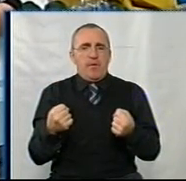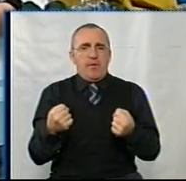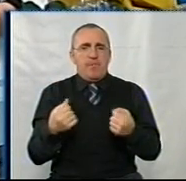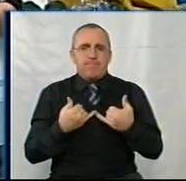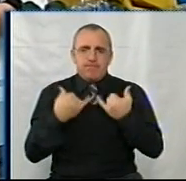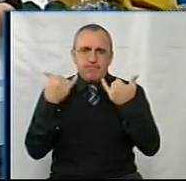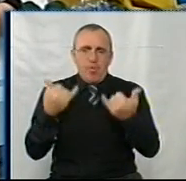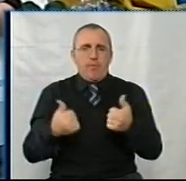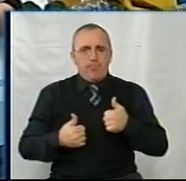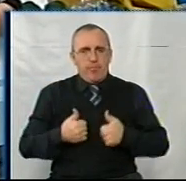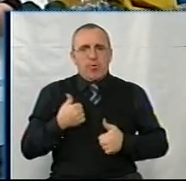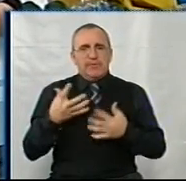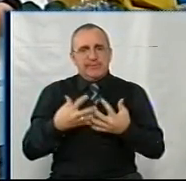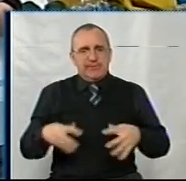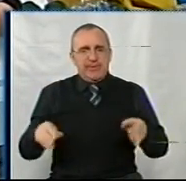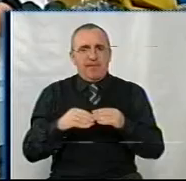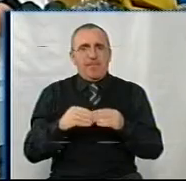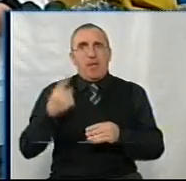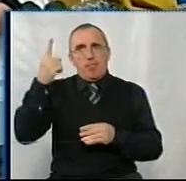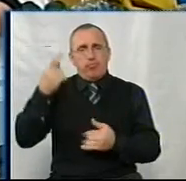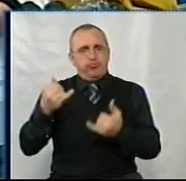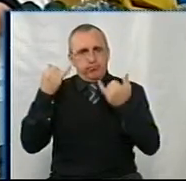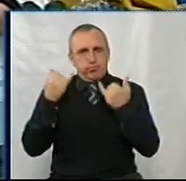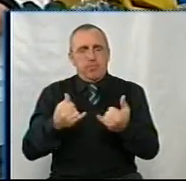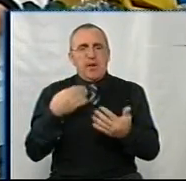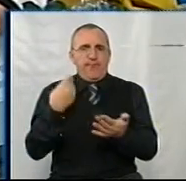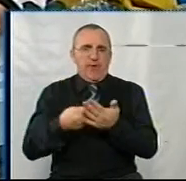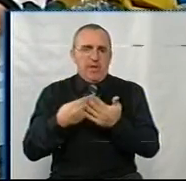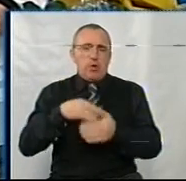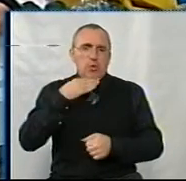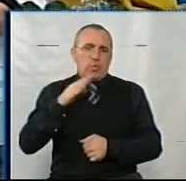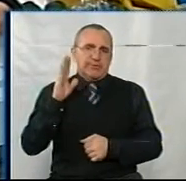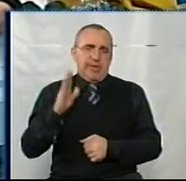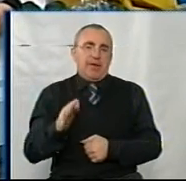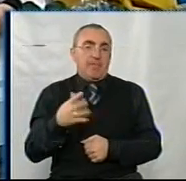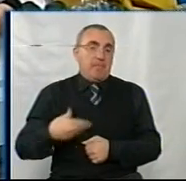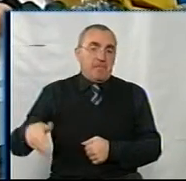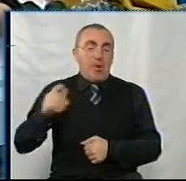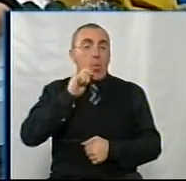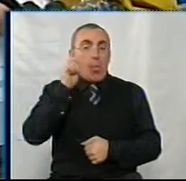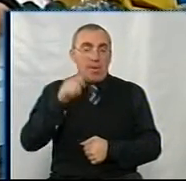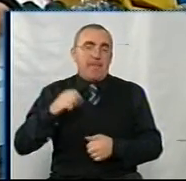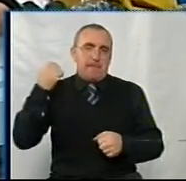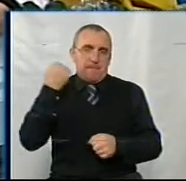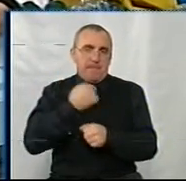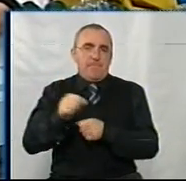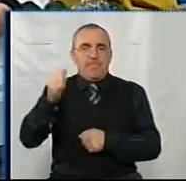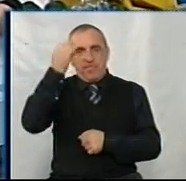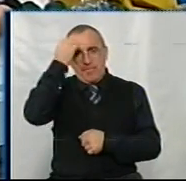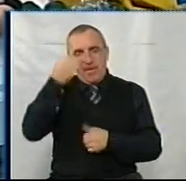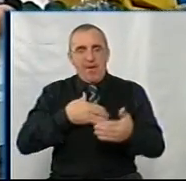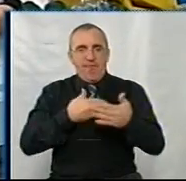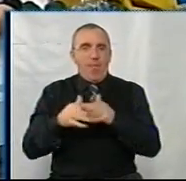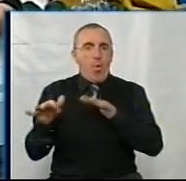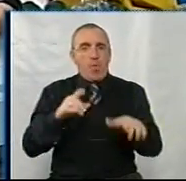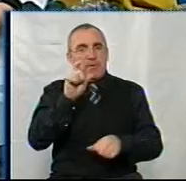поваги, пошани в сім'ї. Ну, і божого благословіння, і фінансового достатку. Ну, і щоб ми, українці, перемогли, завдяючися волонтерами,